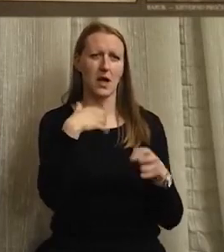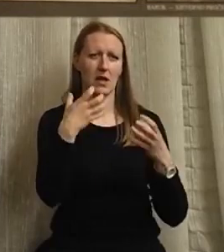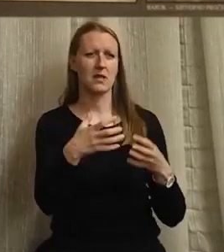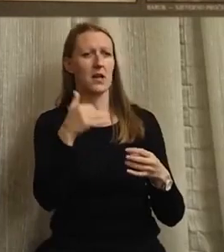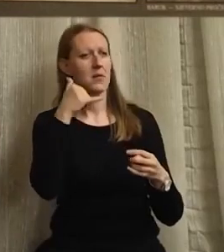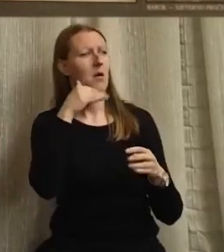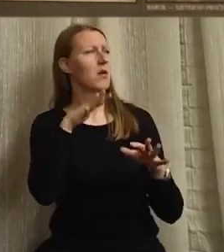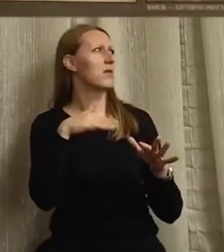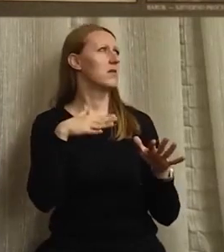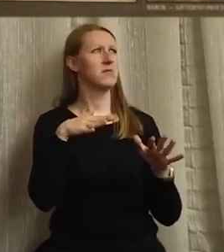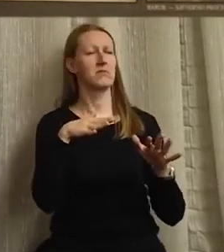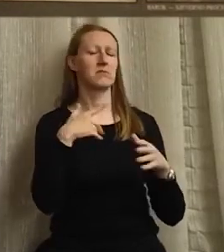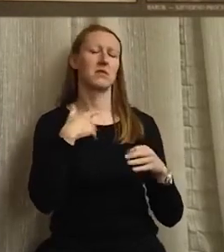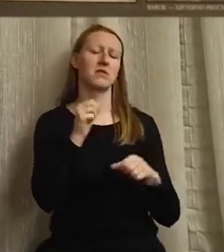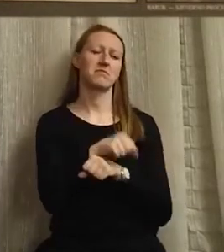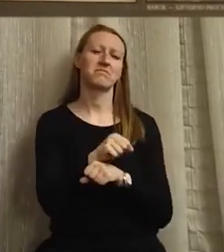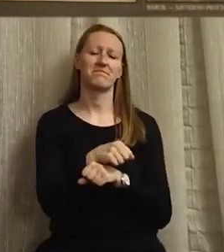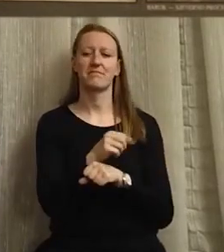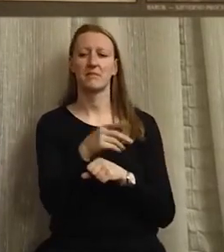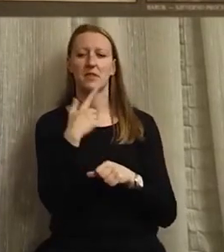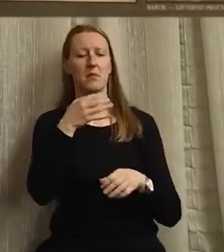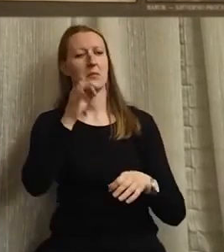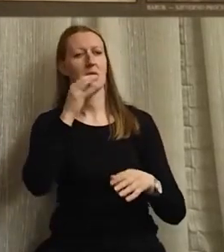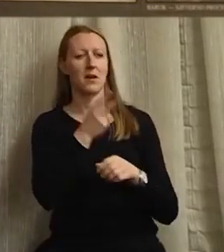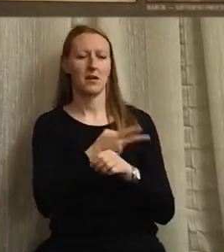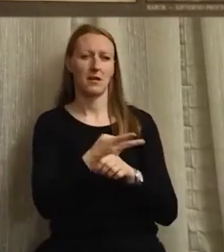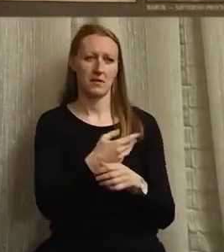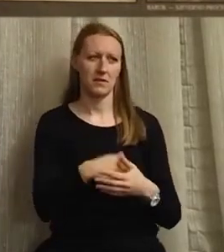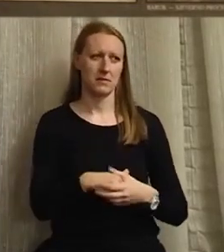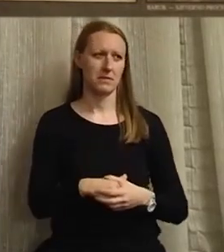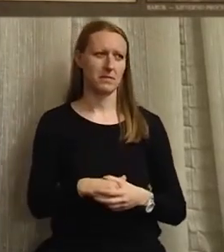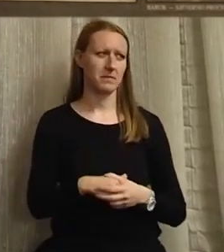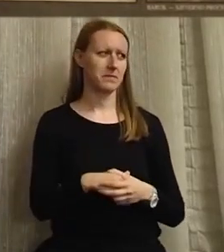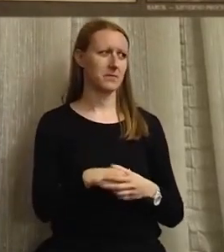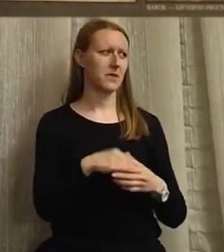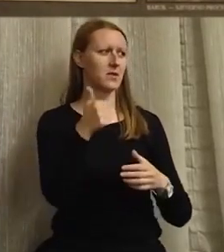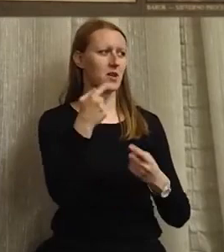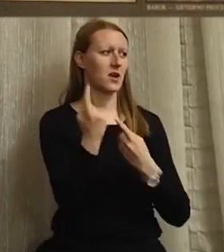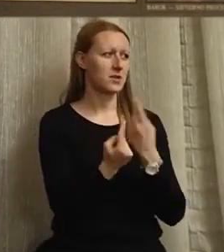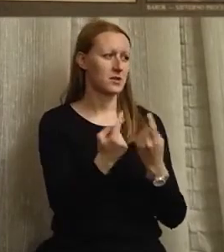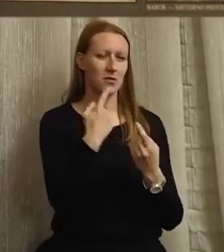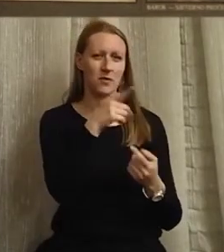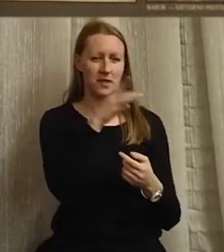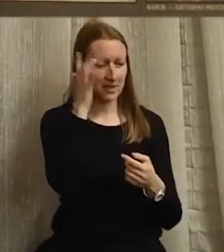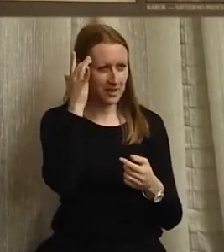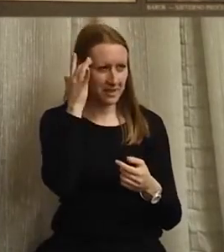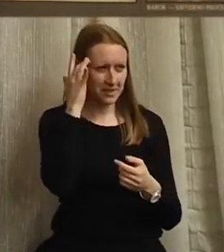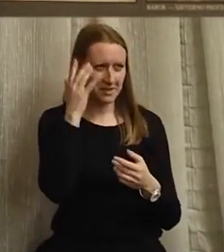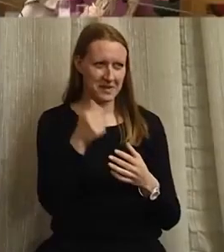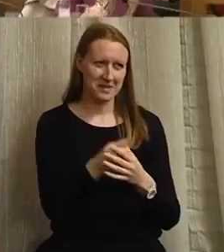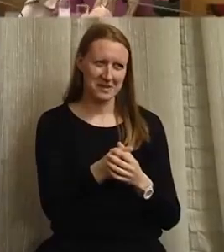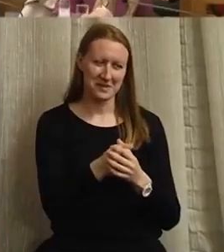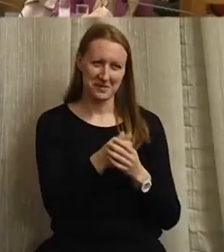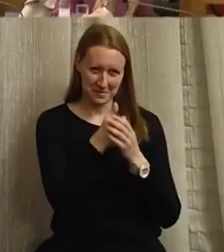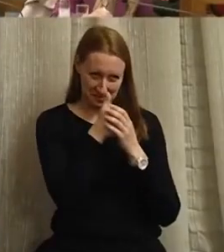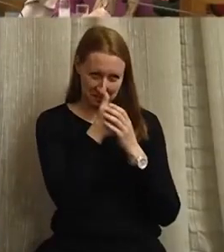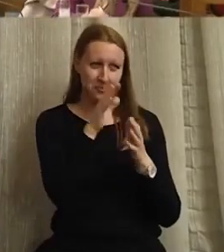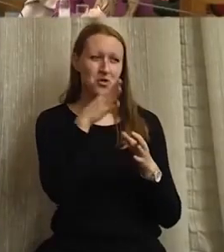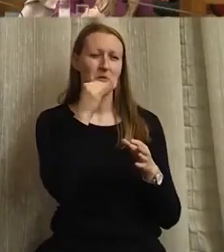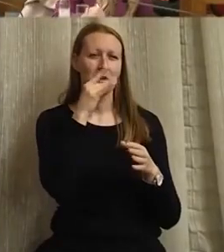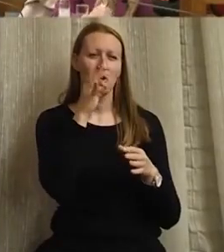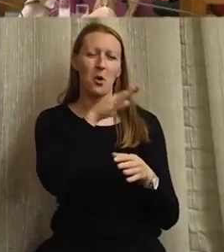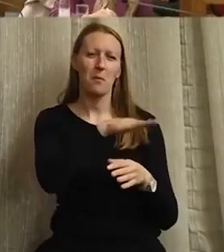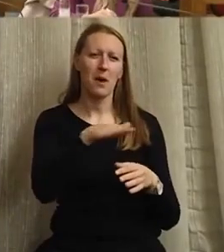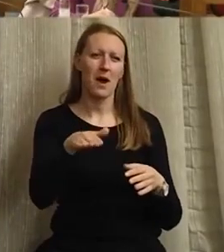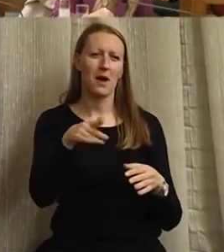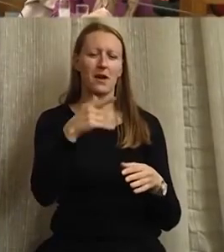sedim u nekoj prostoriji i da hendlam i da pijem kavu. Još jedna situacija koju vi ne znate, pa možete pričati o